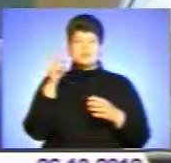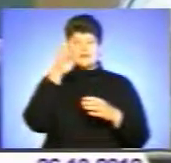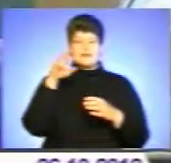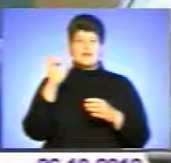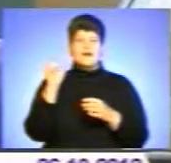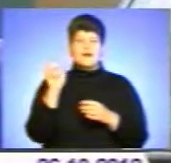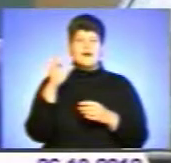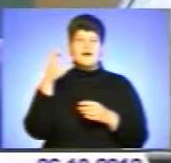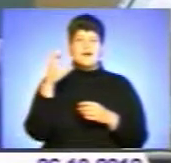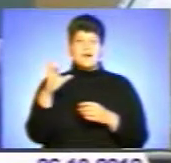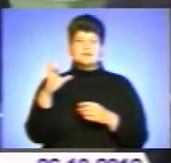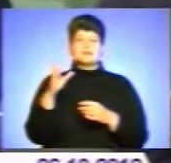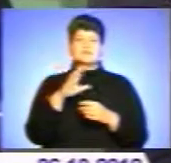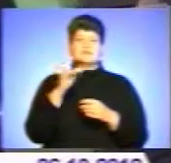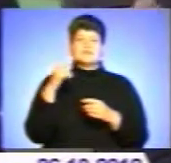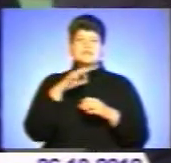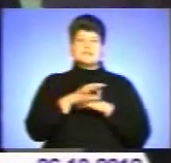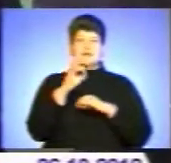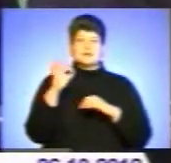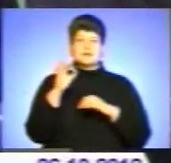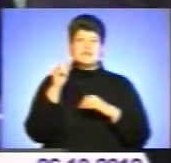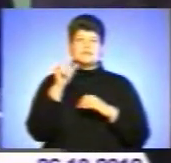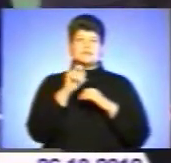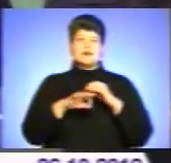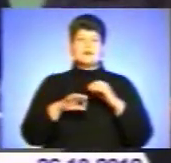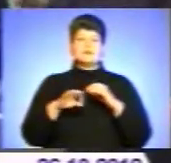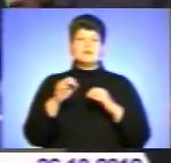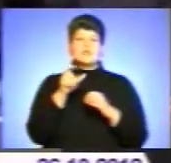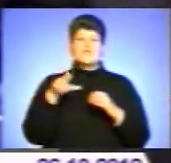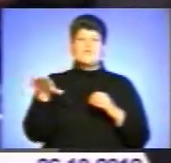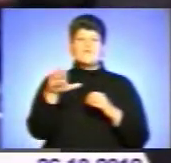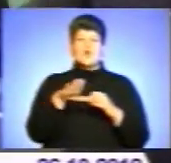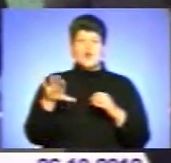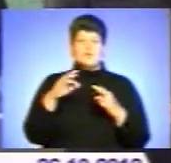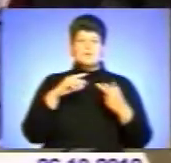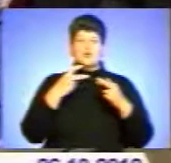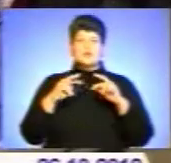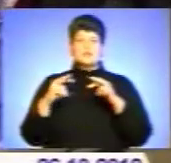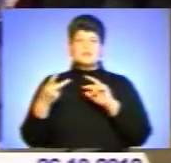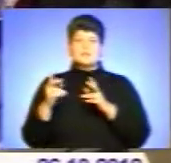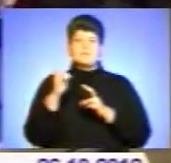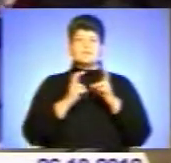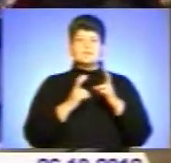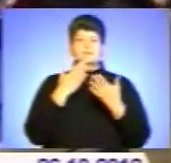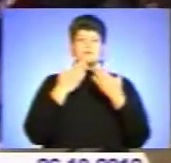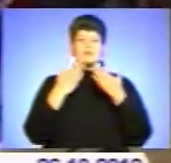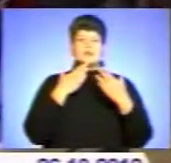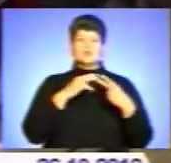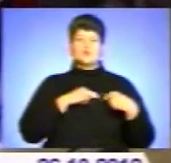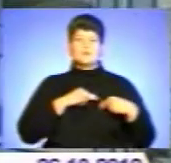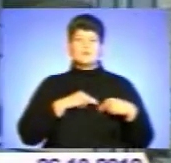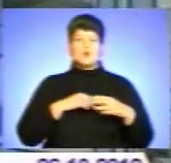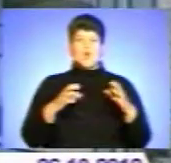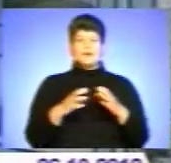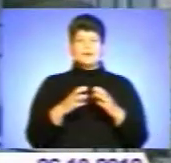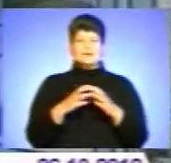електростанцій Західної Європи. Віктор Янукович ознайомився з технічним переоснащенням підприємства та поспілкувався з трудовим колективом.